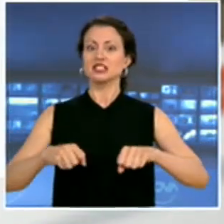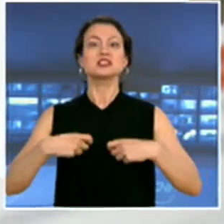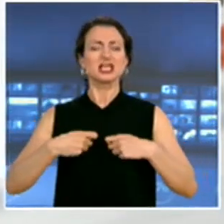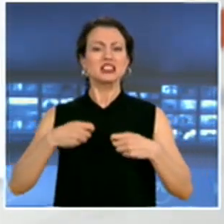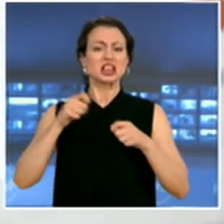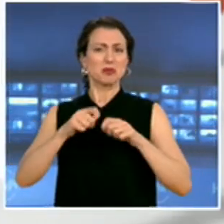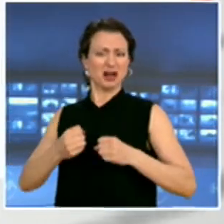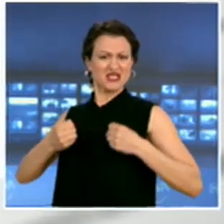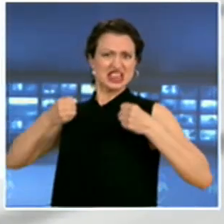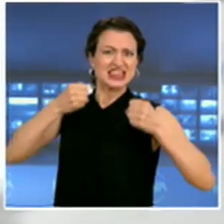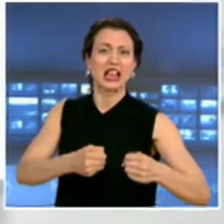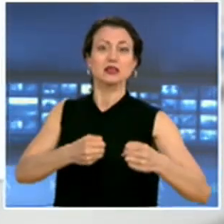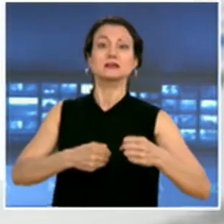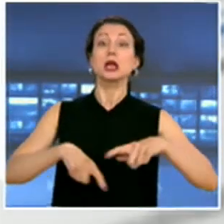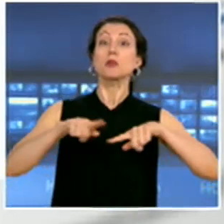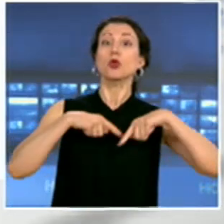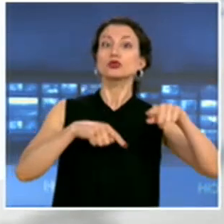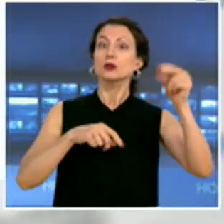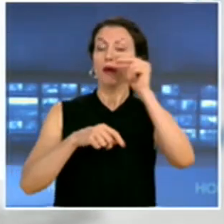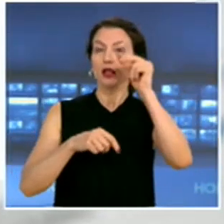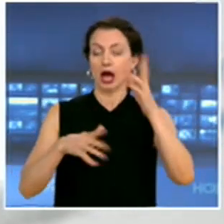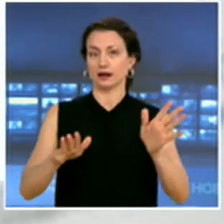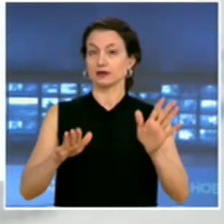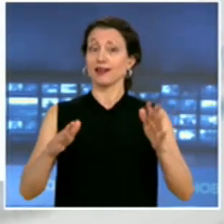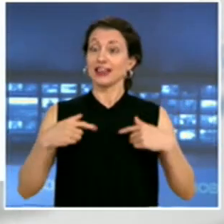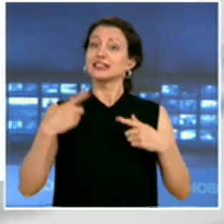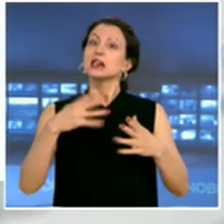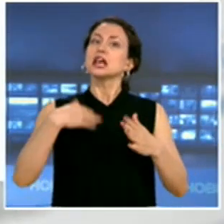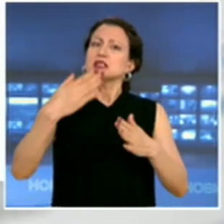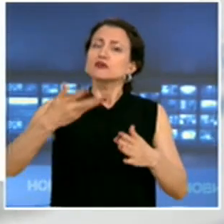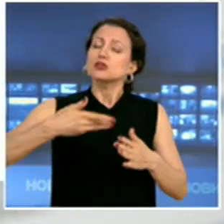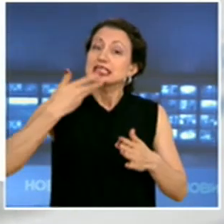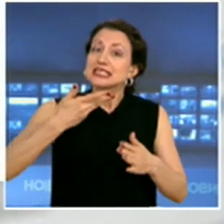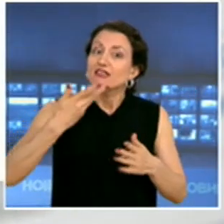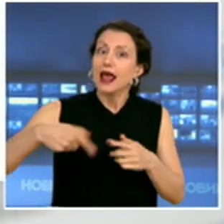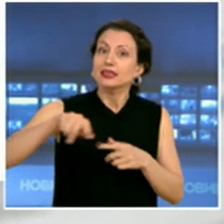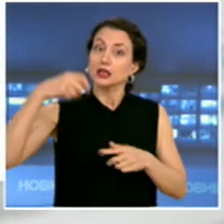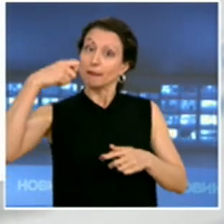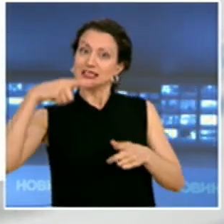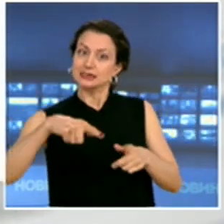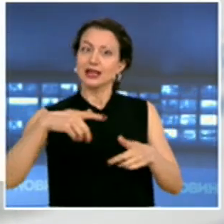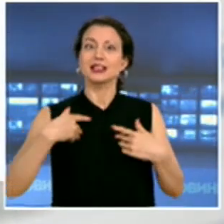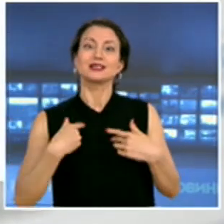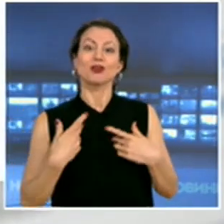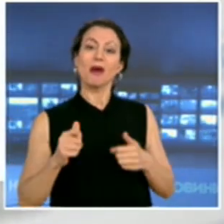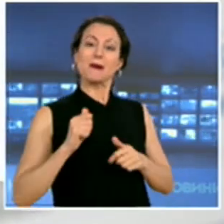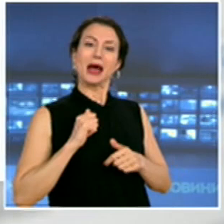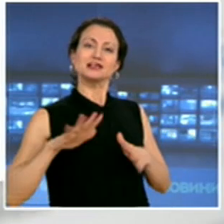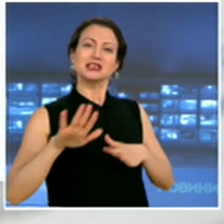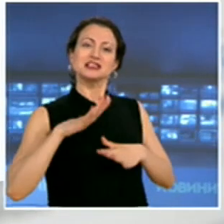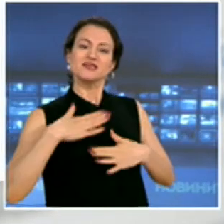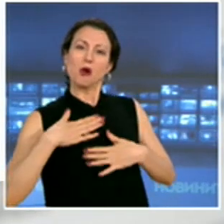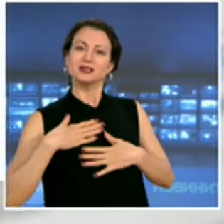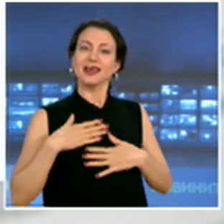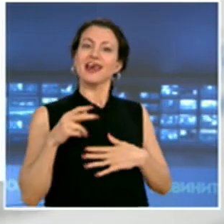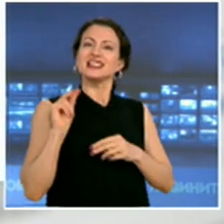Според Гешев, цитирам, със поредното си изявление срещу независимата съдебна власт, браняйки обвиняемите си сътрудници, политикът Радев